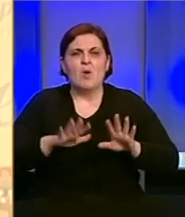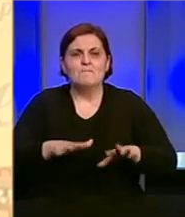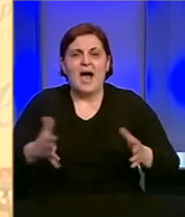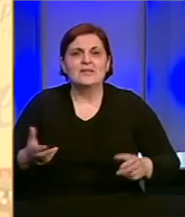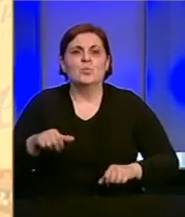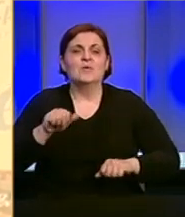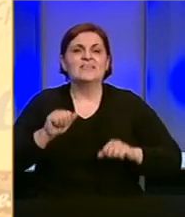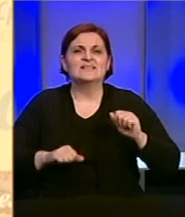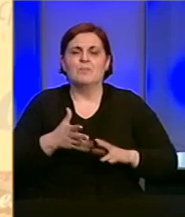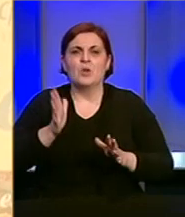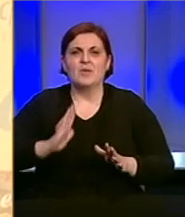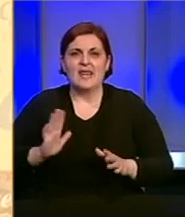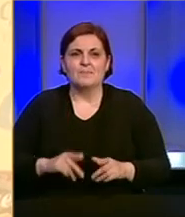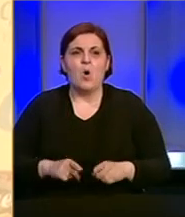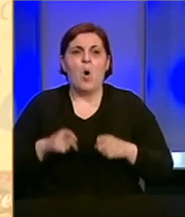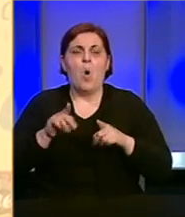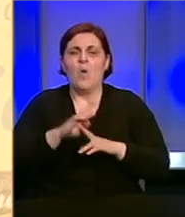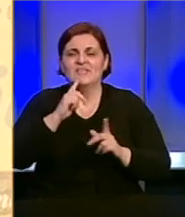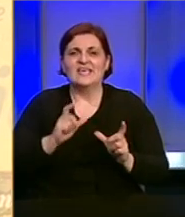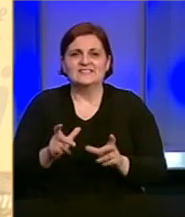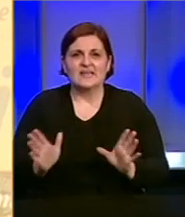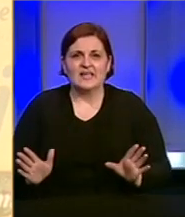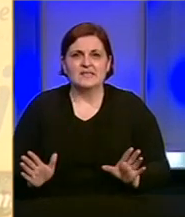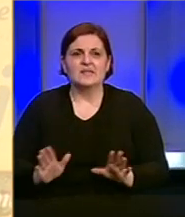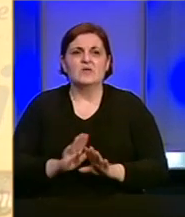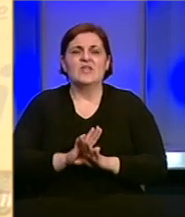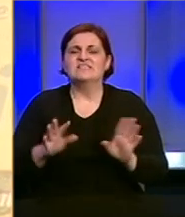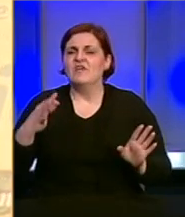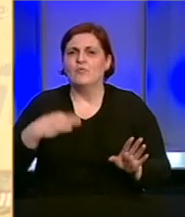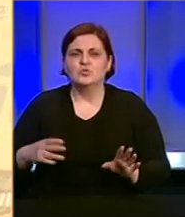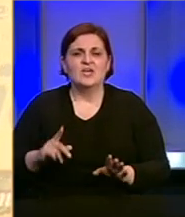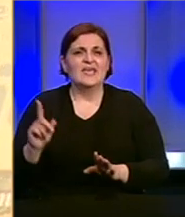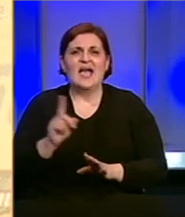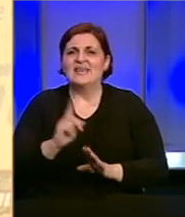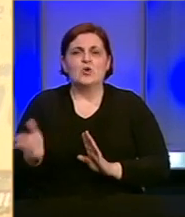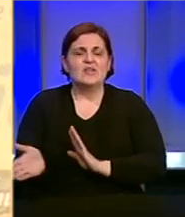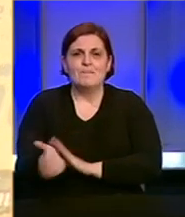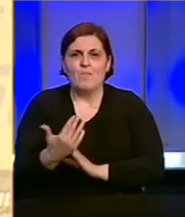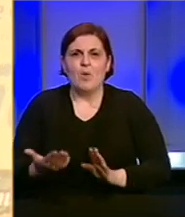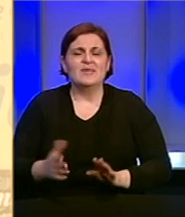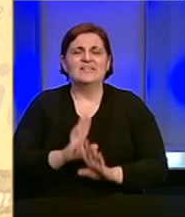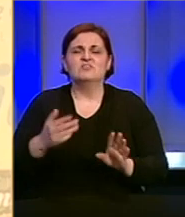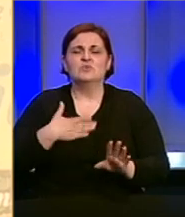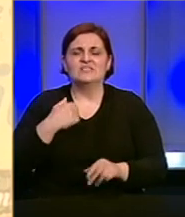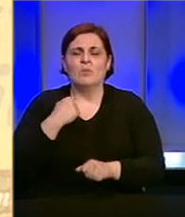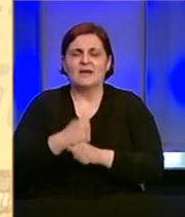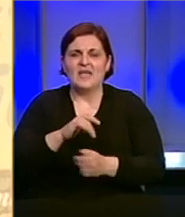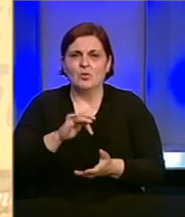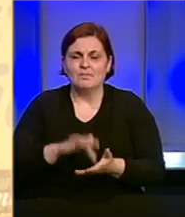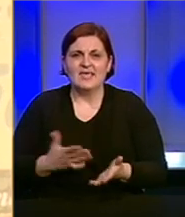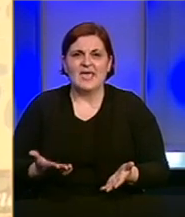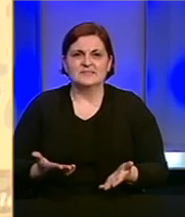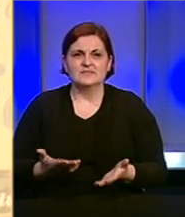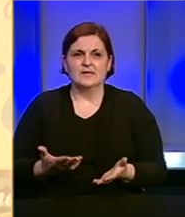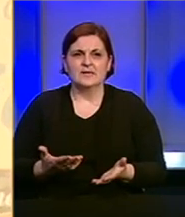se ponašamo nepristojno. Ovdje je ipak sve pod kontrolom, sve službe rade, sve funkcioniše, niko nije pobjegao, svi su na svom zadatku, velika je